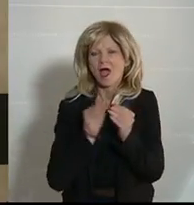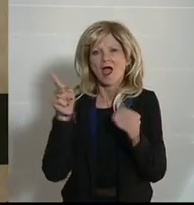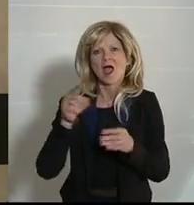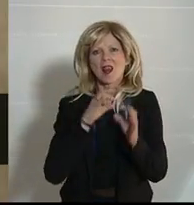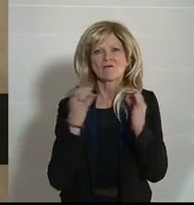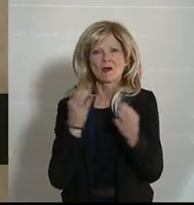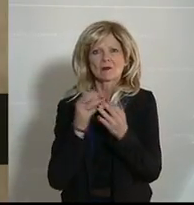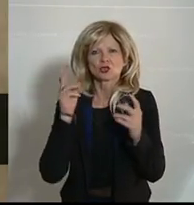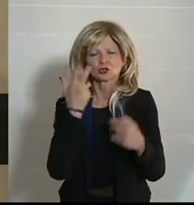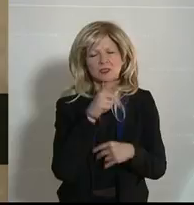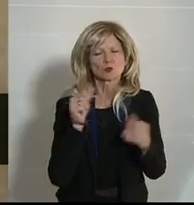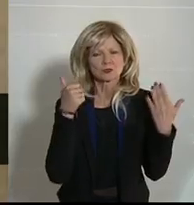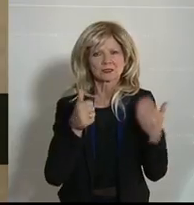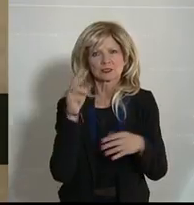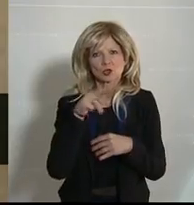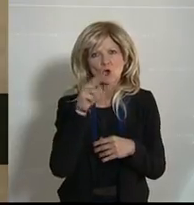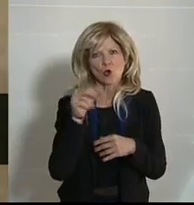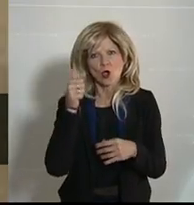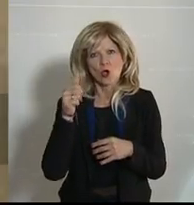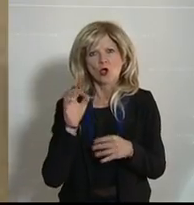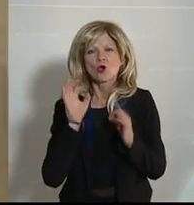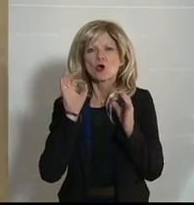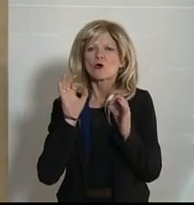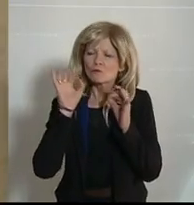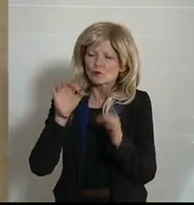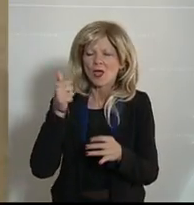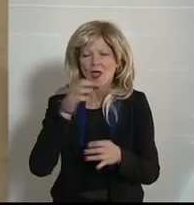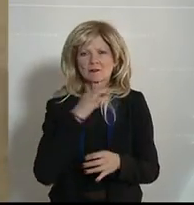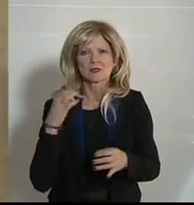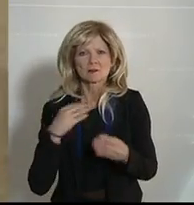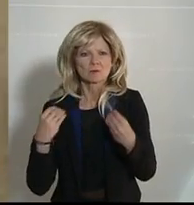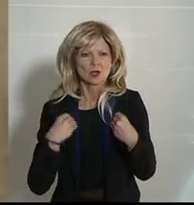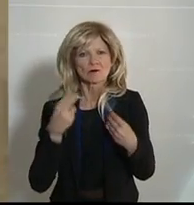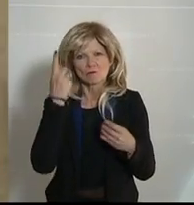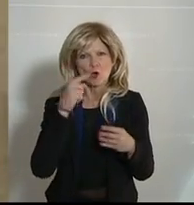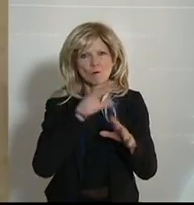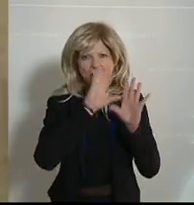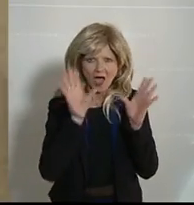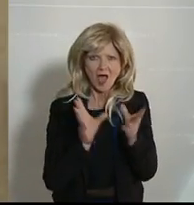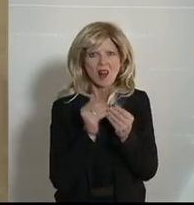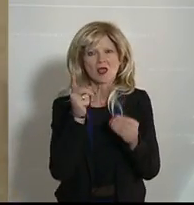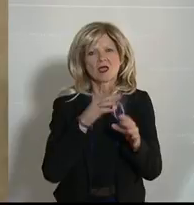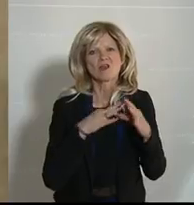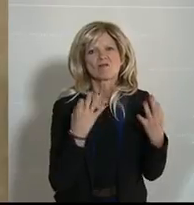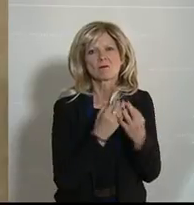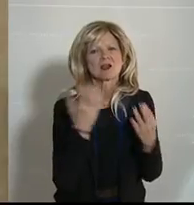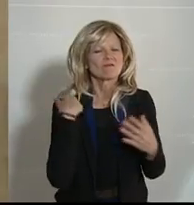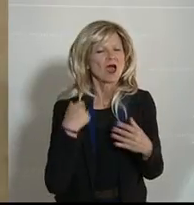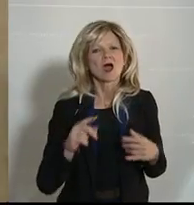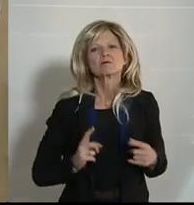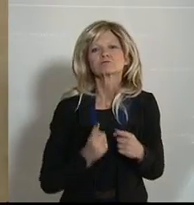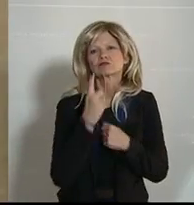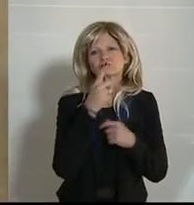zukommen zu lassen. Erstens, weil auch alle Familien in der Corona-Zeit Leistungen, unglaubliche Leistungen erbracht haben mit